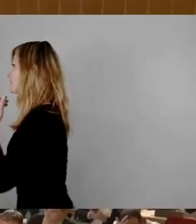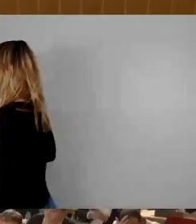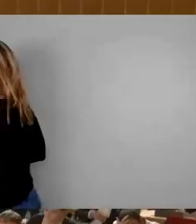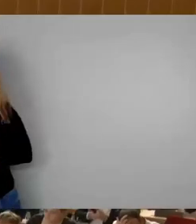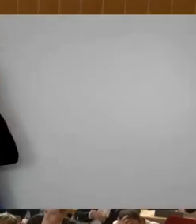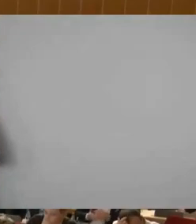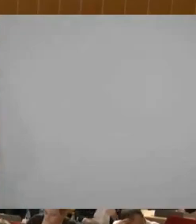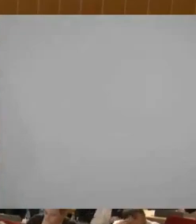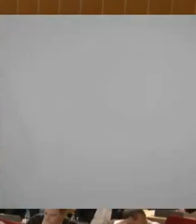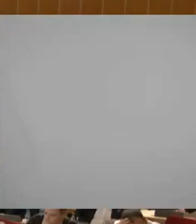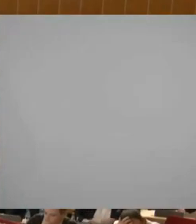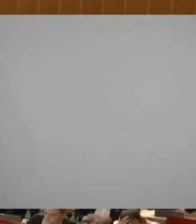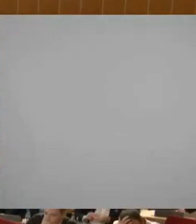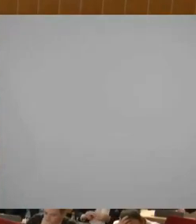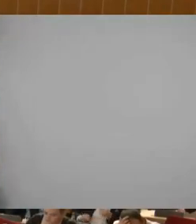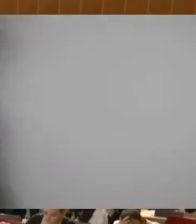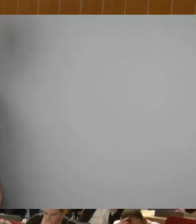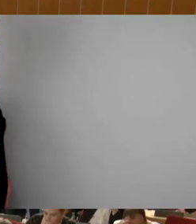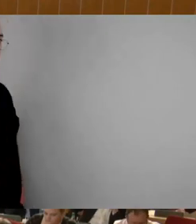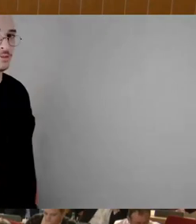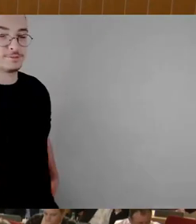Als nächstes Bündnis 90. Die Grünen, Hans.